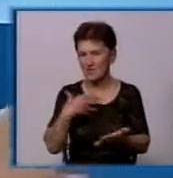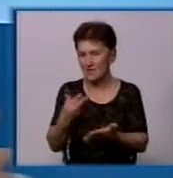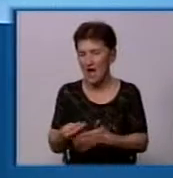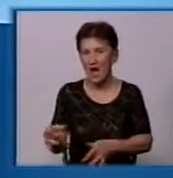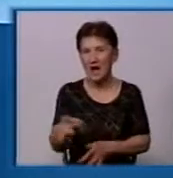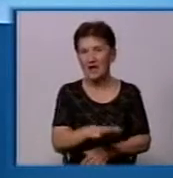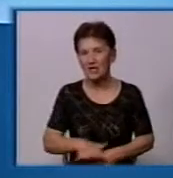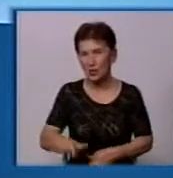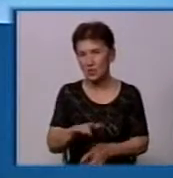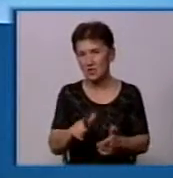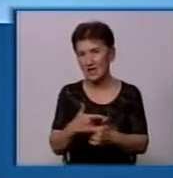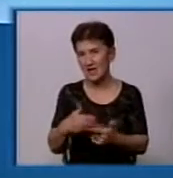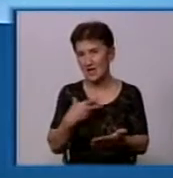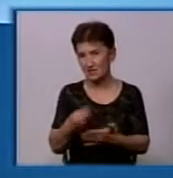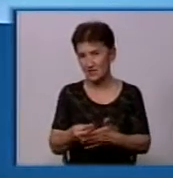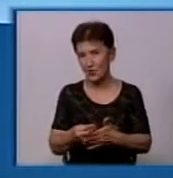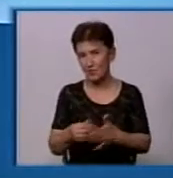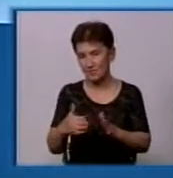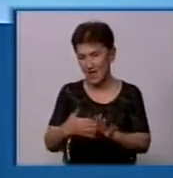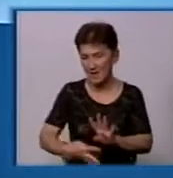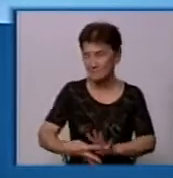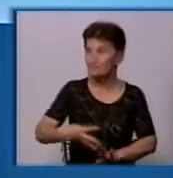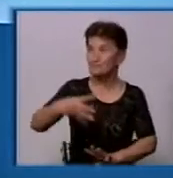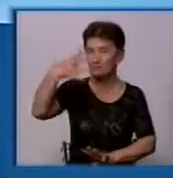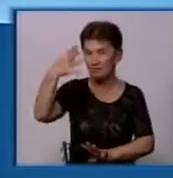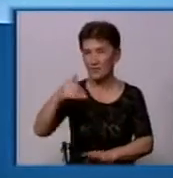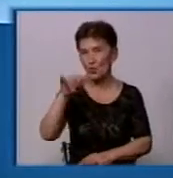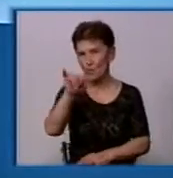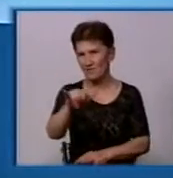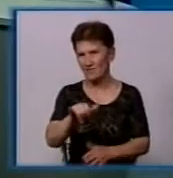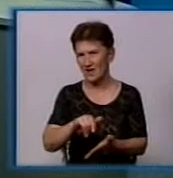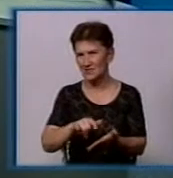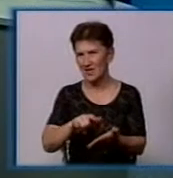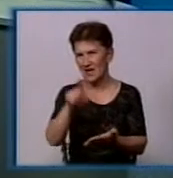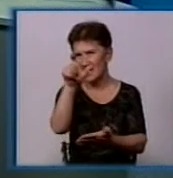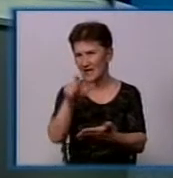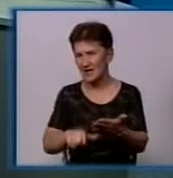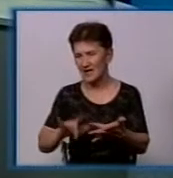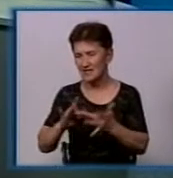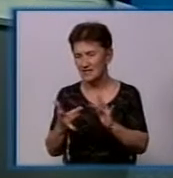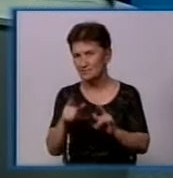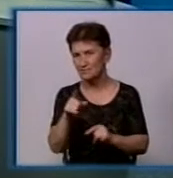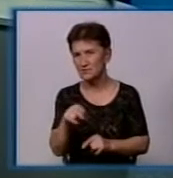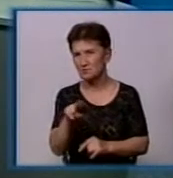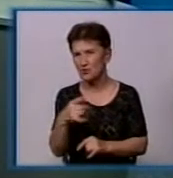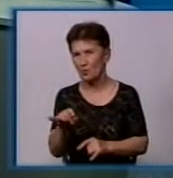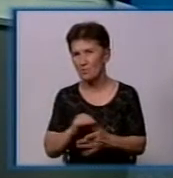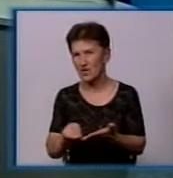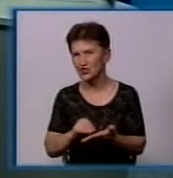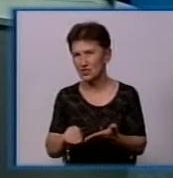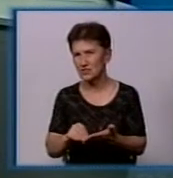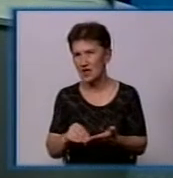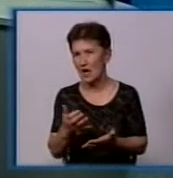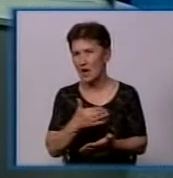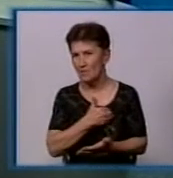или в властном дворе багатоповерховки. Ваша сторінка у Facebook подпрометство Экостайл. Дмитро Терешук пише, бажаємо брати